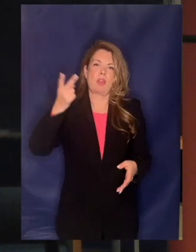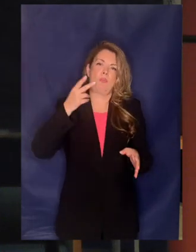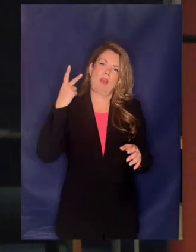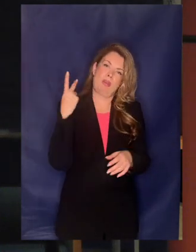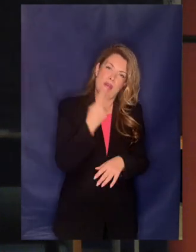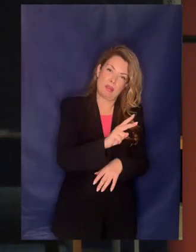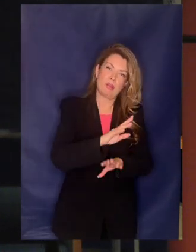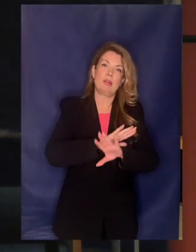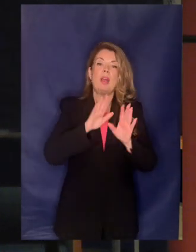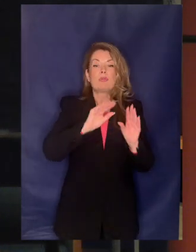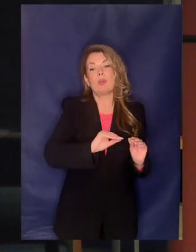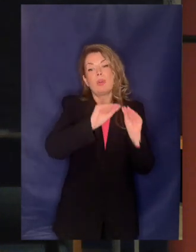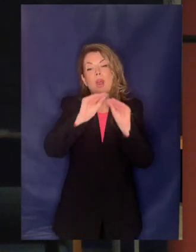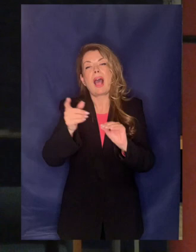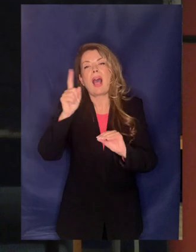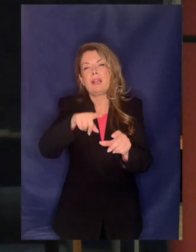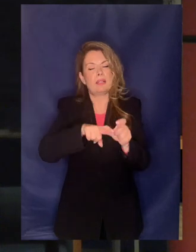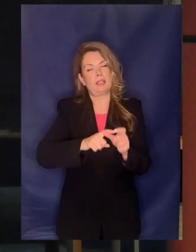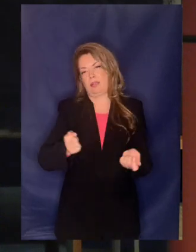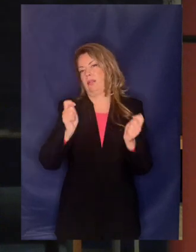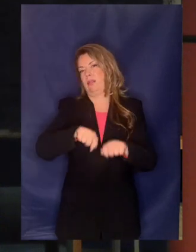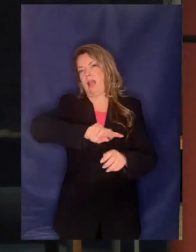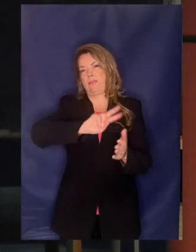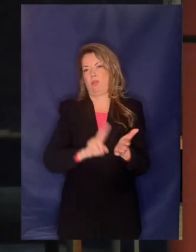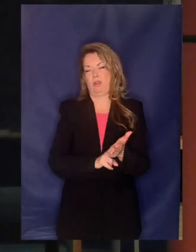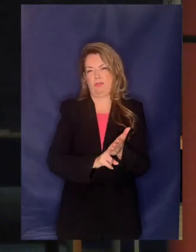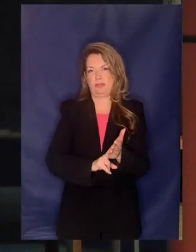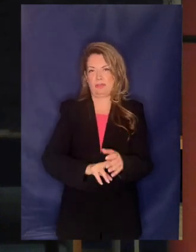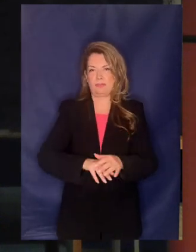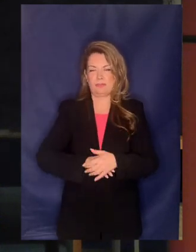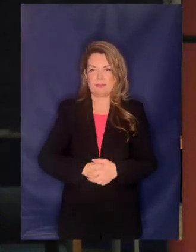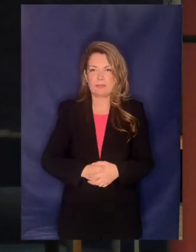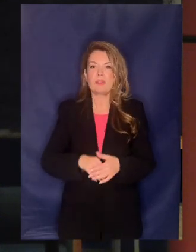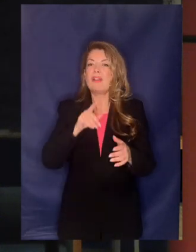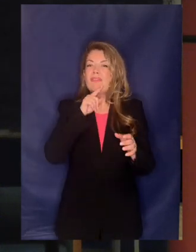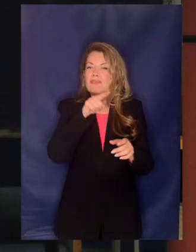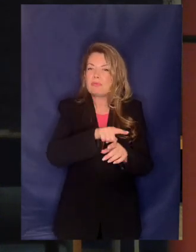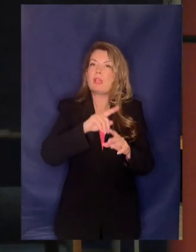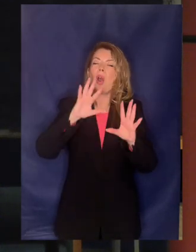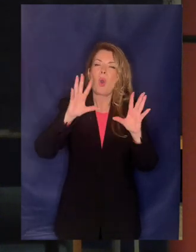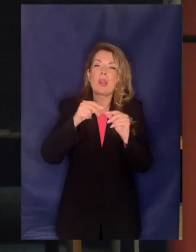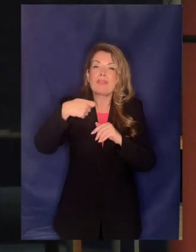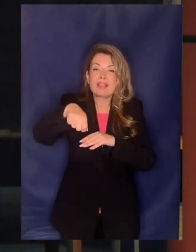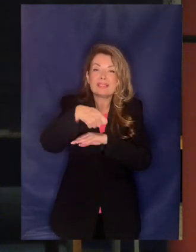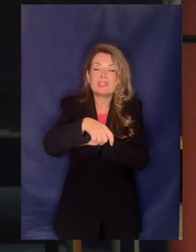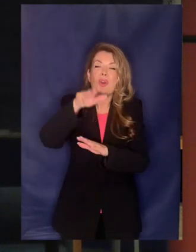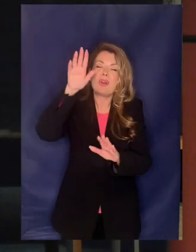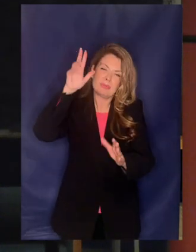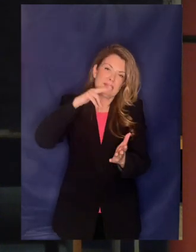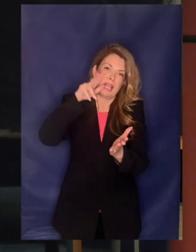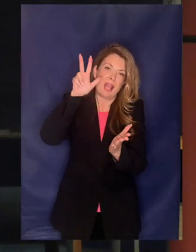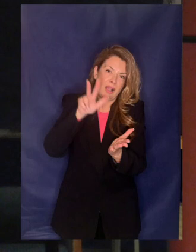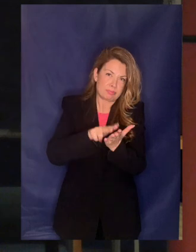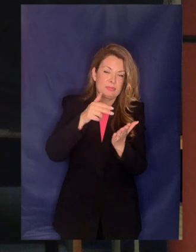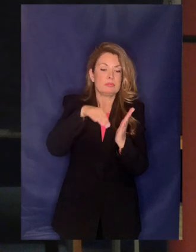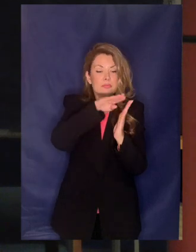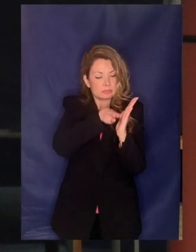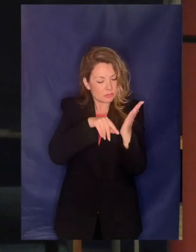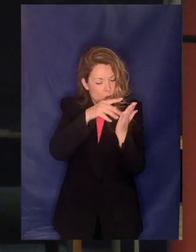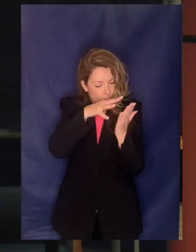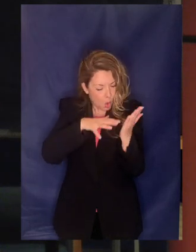και αμεταβίβαστο Ύστερα από αυτά από αυτές τις παραδοχές, το δικαστήριο καταλήγει στην εξή σκέψη